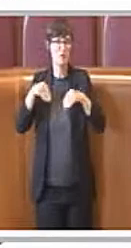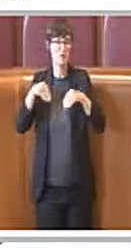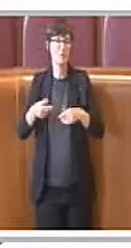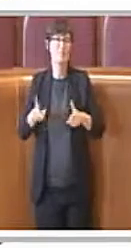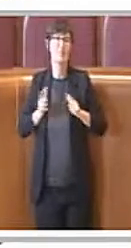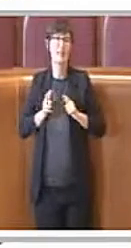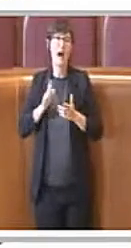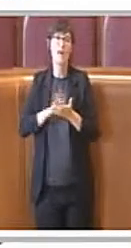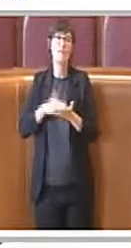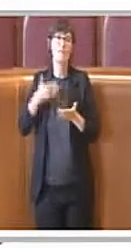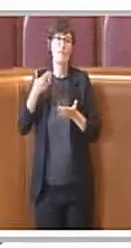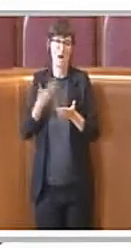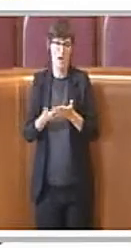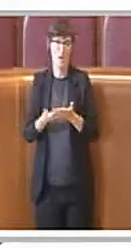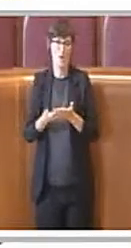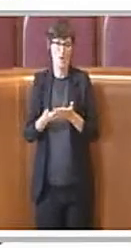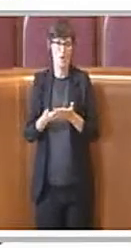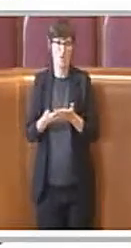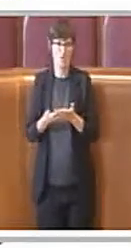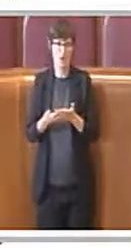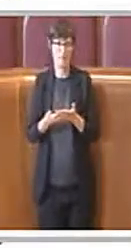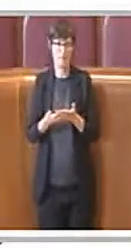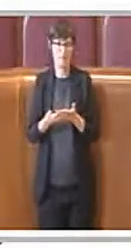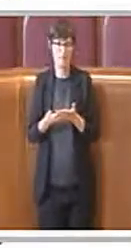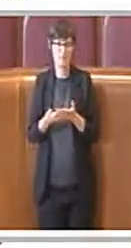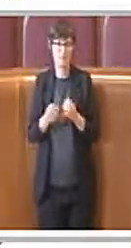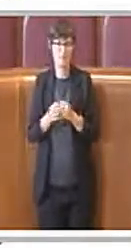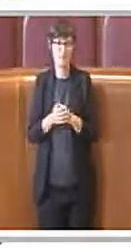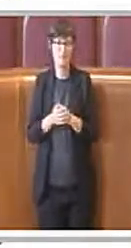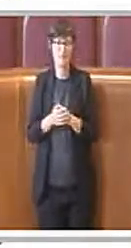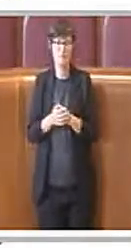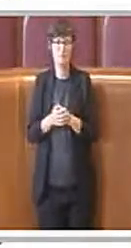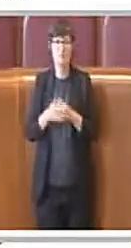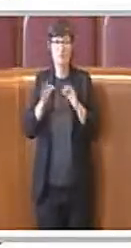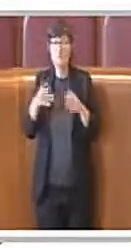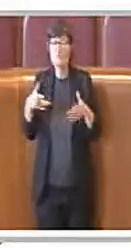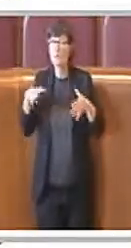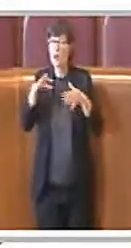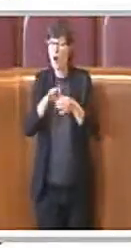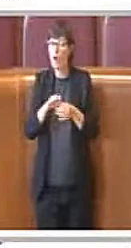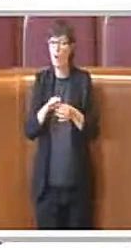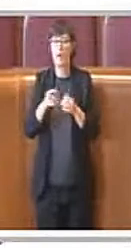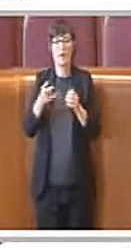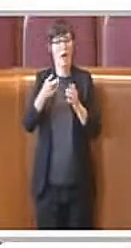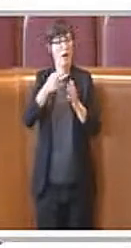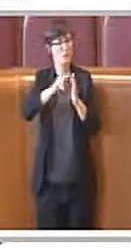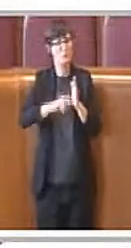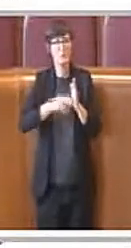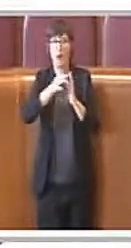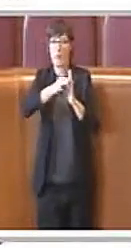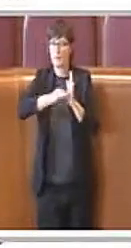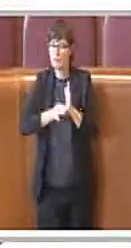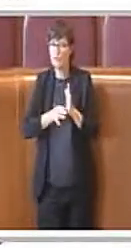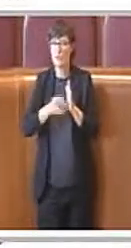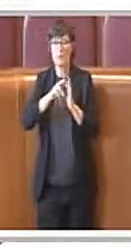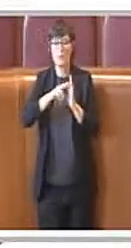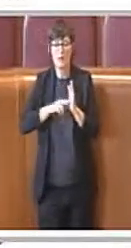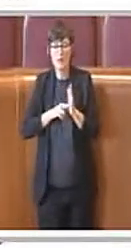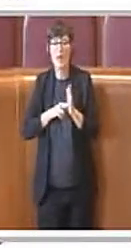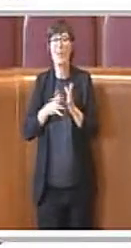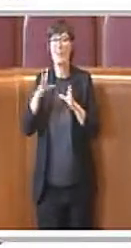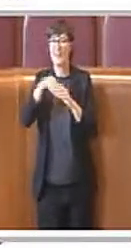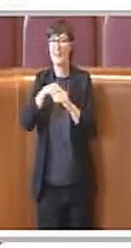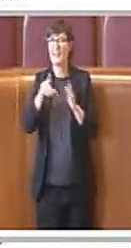per l'approfondimento e l'analisi di principi e regolamentazioni, deliberazioni spesso complesse e articolate